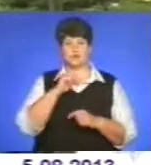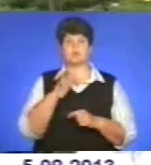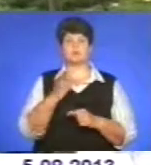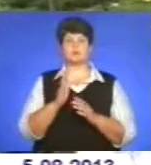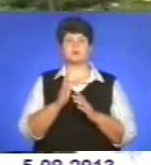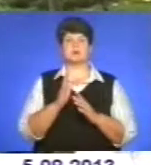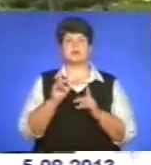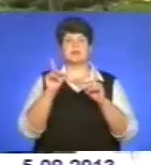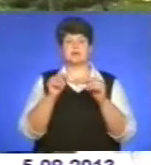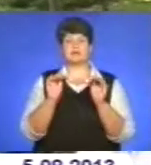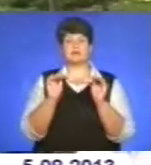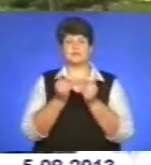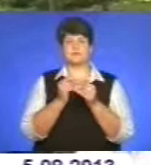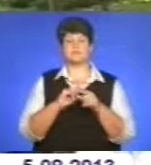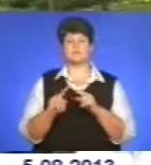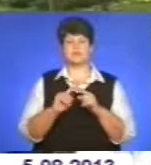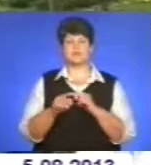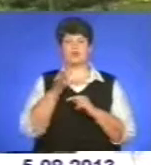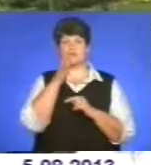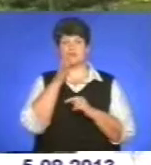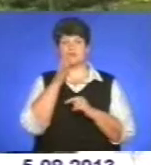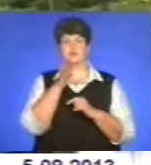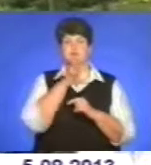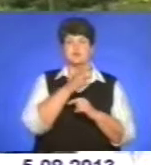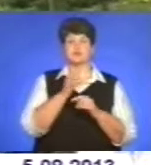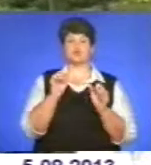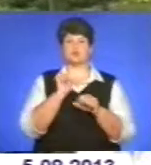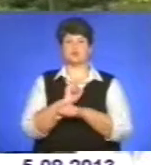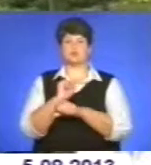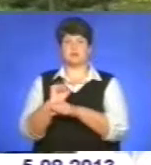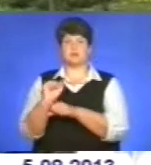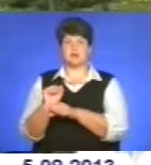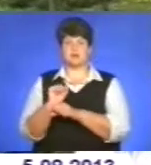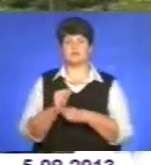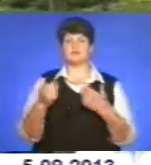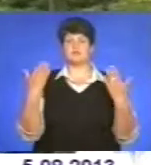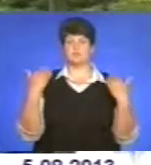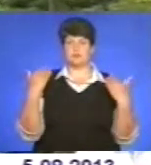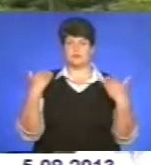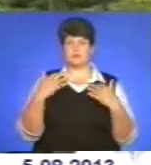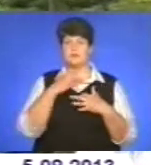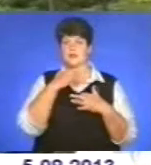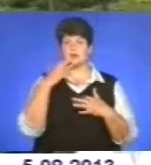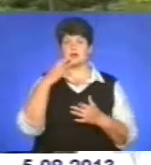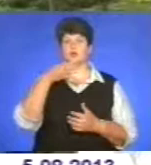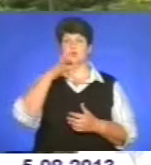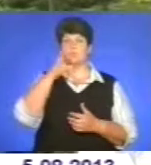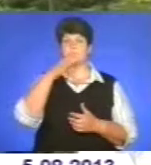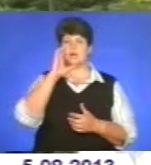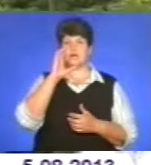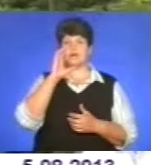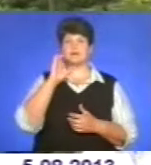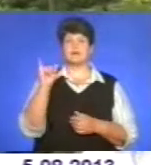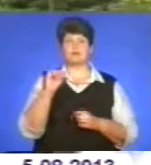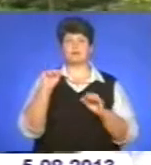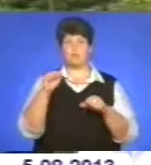швидкостями їхати, час від часу зупинятися біля лісосмуг, відпочивати, багато пити. І таким